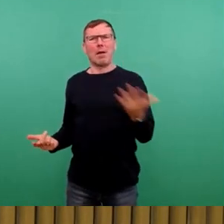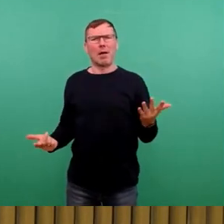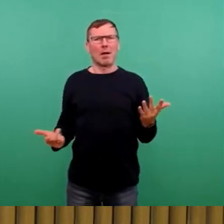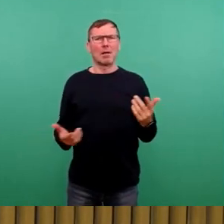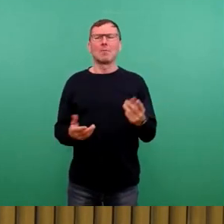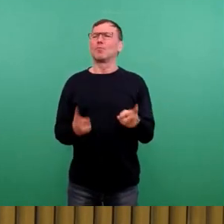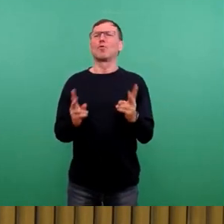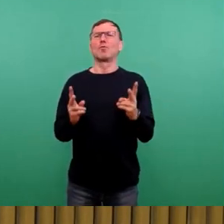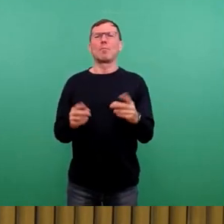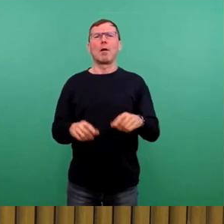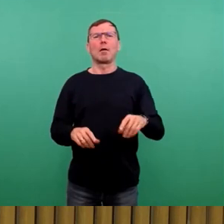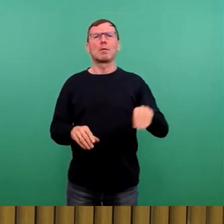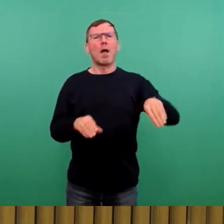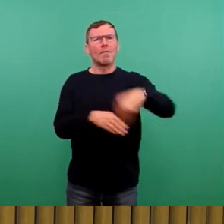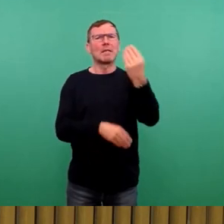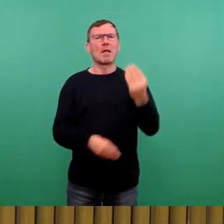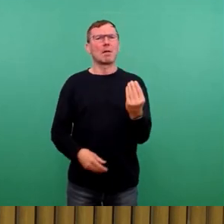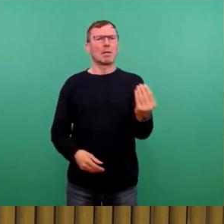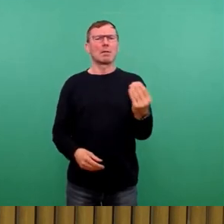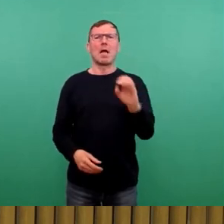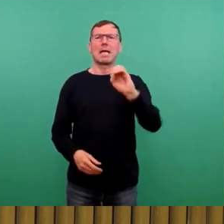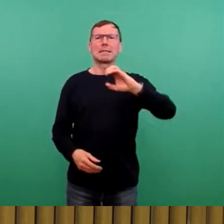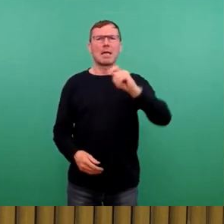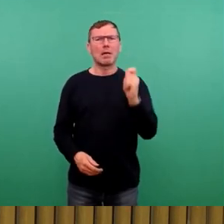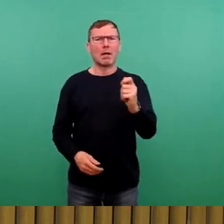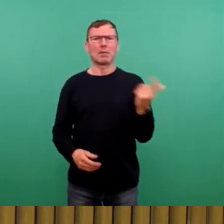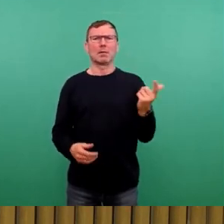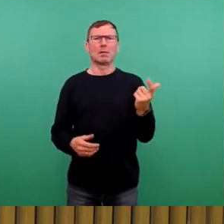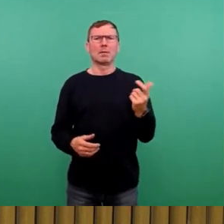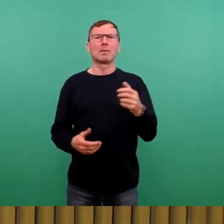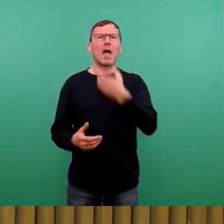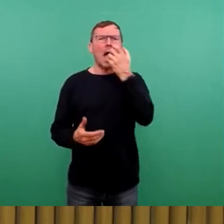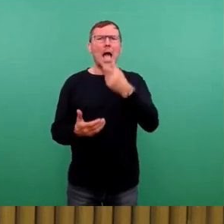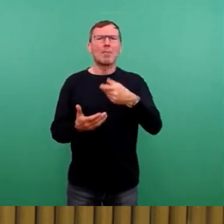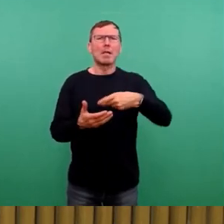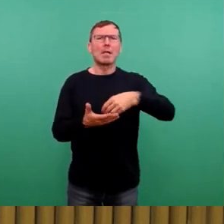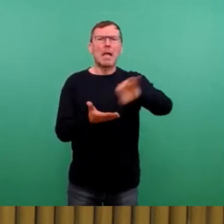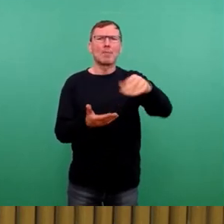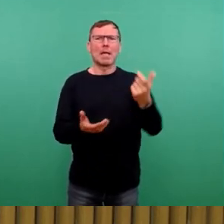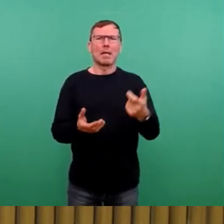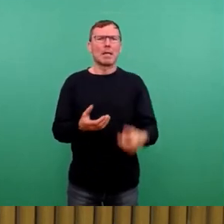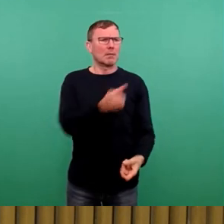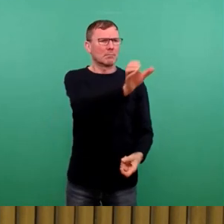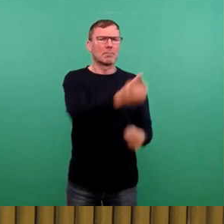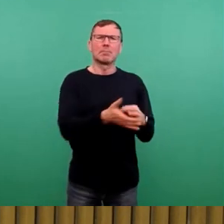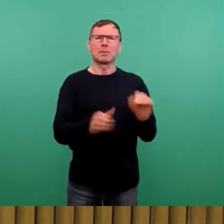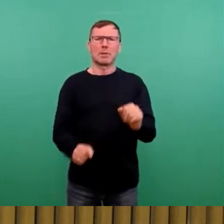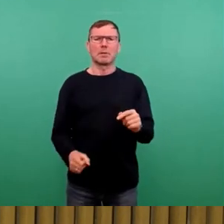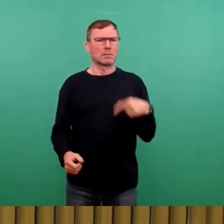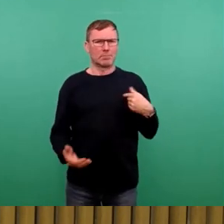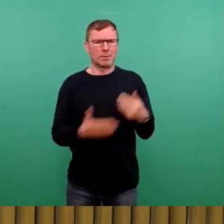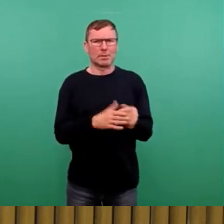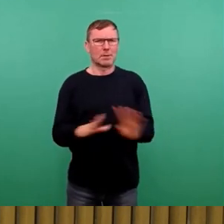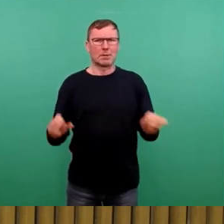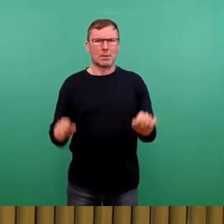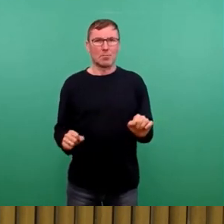ganz normalen Kreditkarte oder einer EC-Karte oder gar mit Apple Pay oder wie auch immer zahlen kann. Das ist nach wie vor nicht möglich. Zuletzt